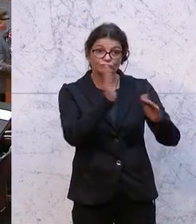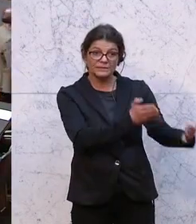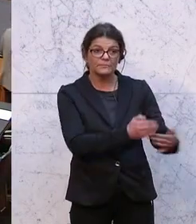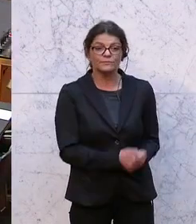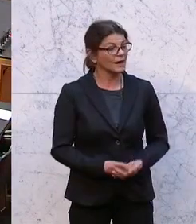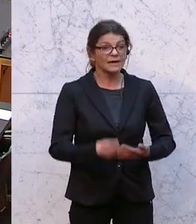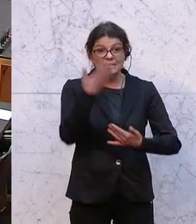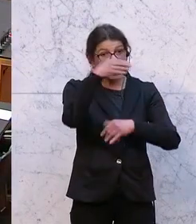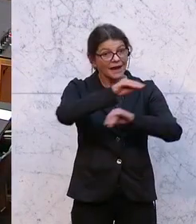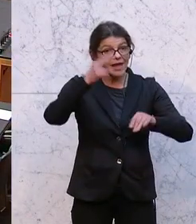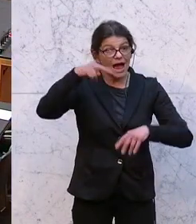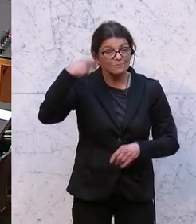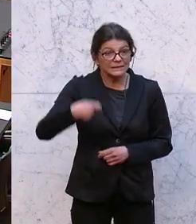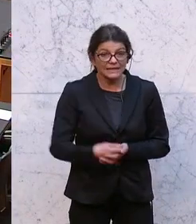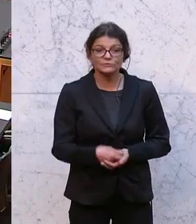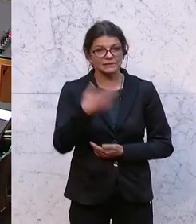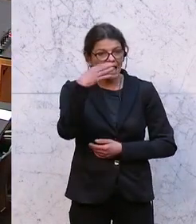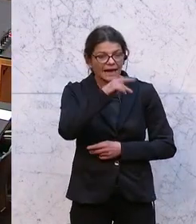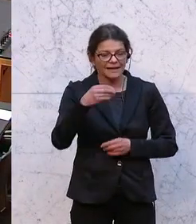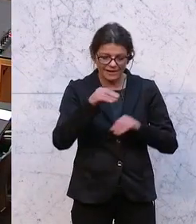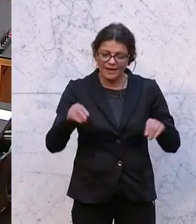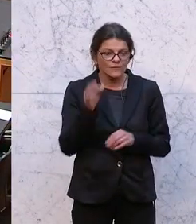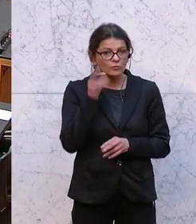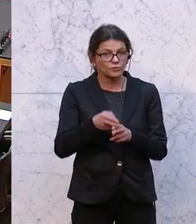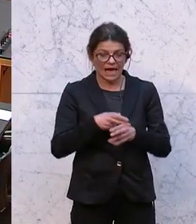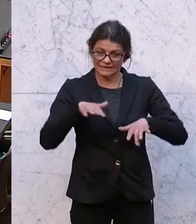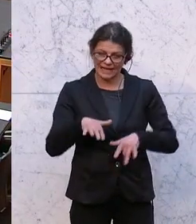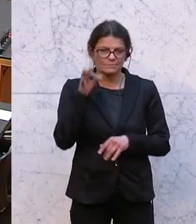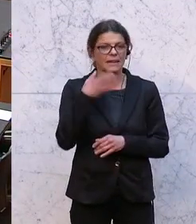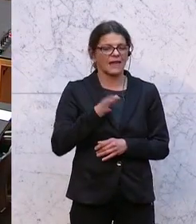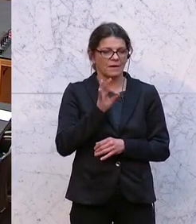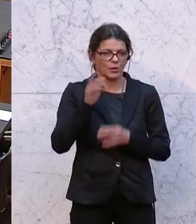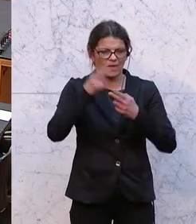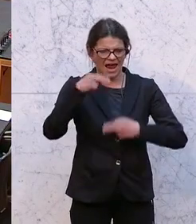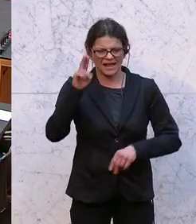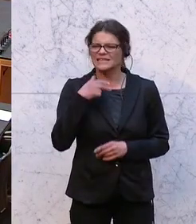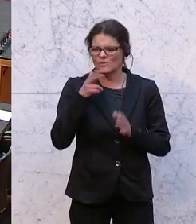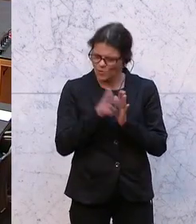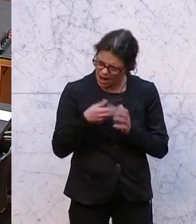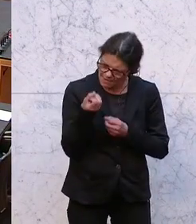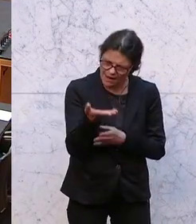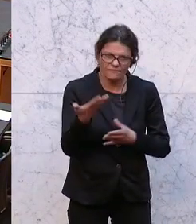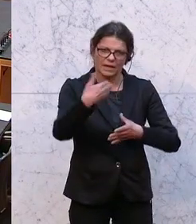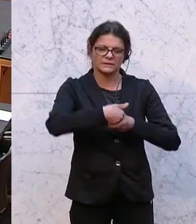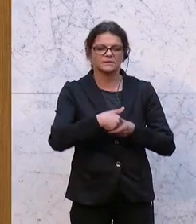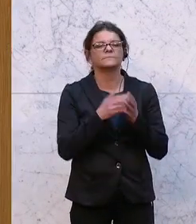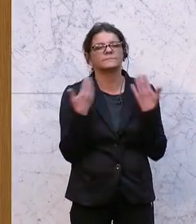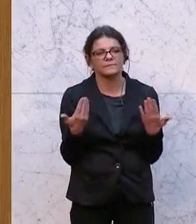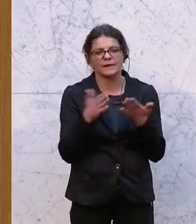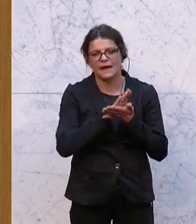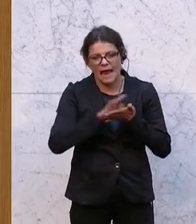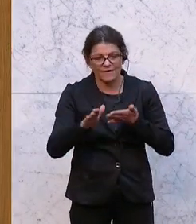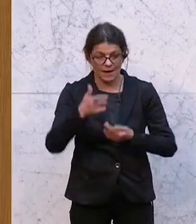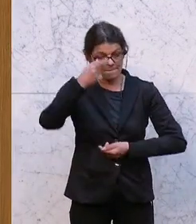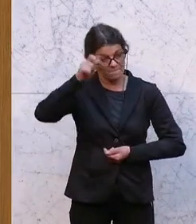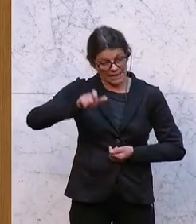Sehr geehrter Herr Präsident, sehr geehrte Frau Staatssekretärin, sehr geehrte Damen und Herren. So, jetzt noch einmal, warum geht es? Es geht schlichtweg darum, dass